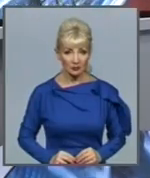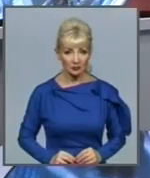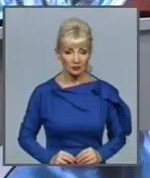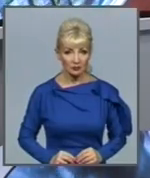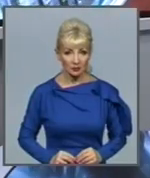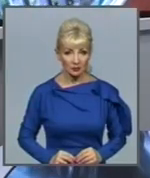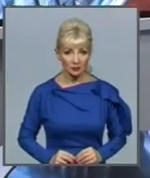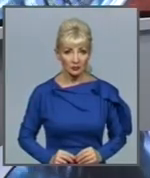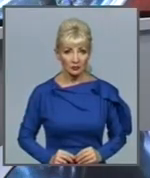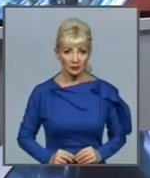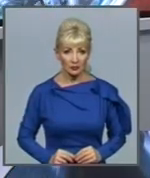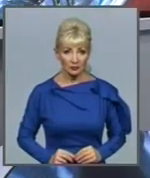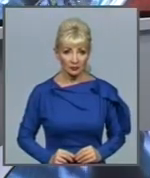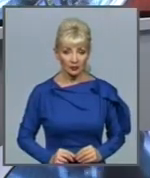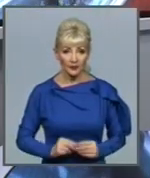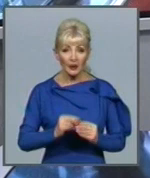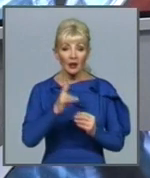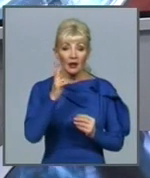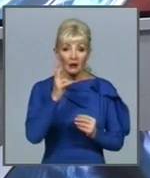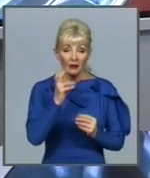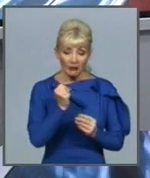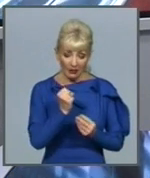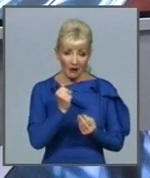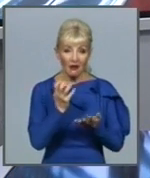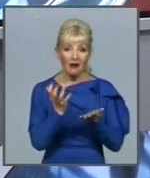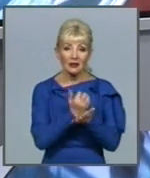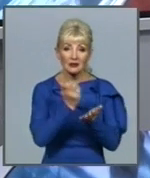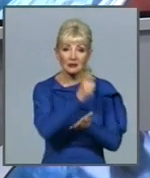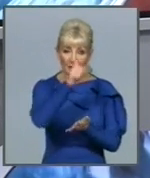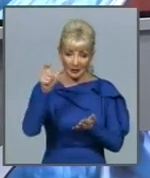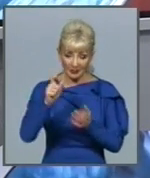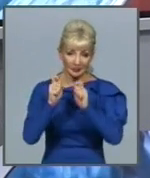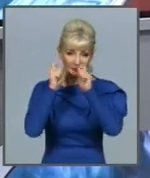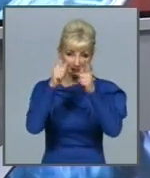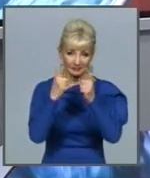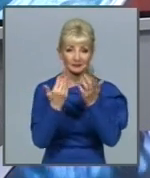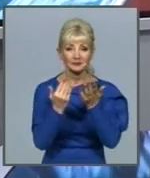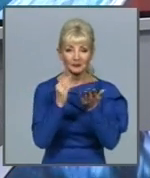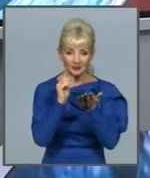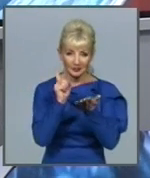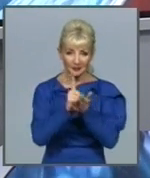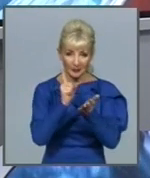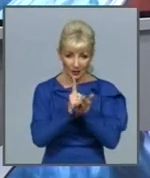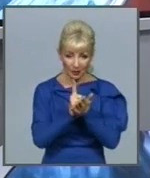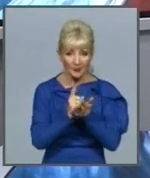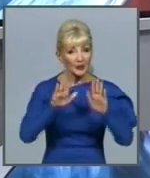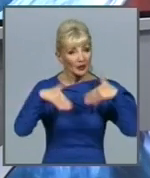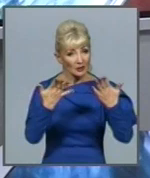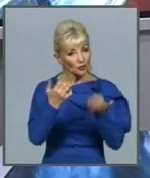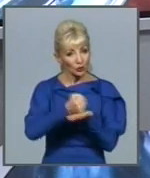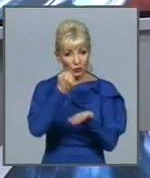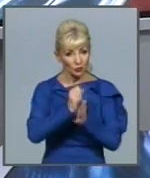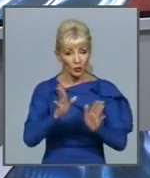На заробітчан чекає сюрприз у вигляді нового податку. Ініціатива ще не затверджена, однак про неї вже заявили в Державній